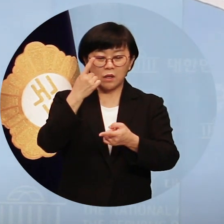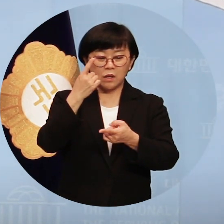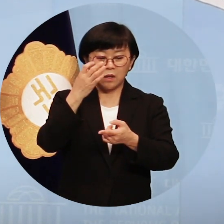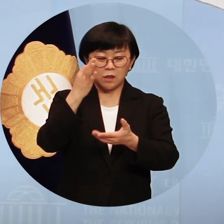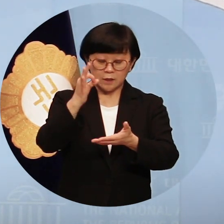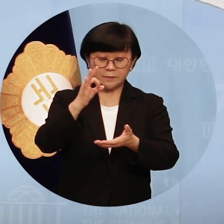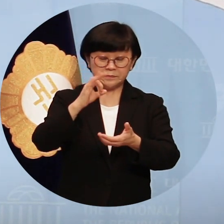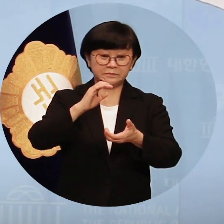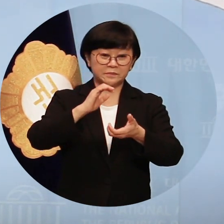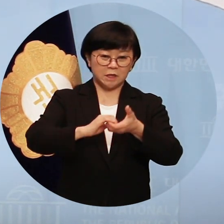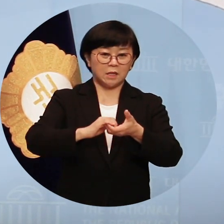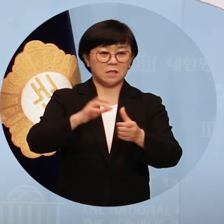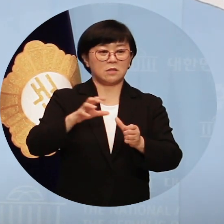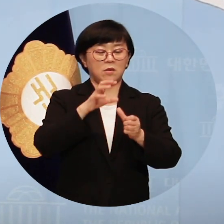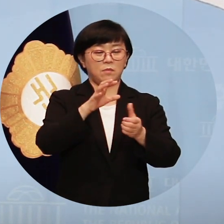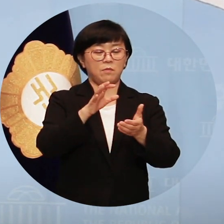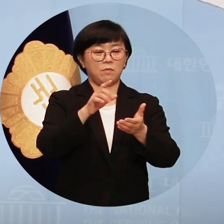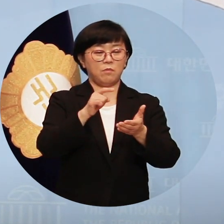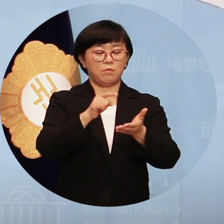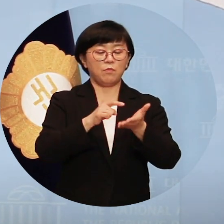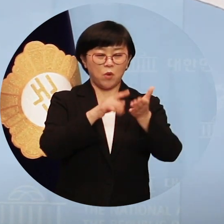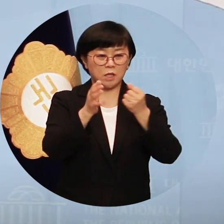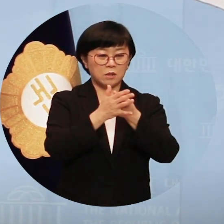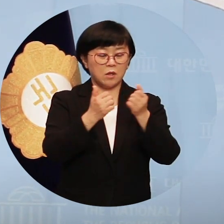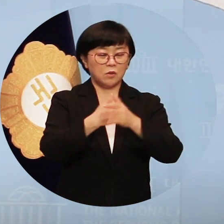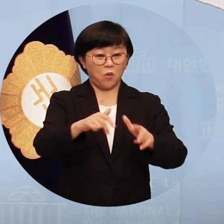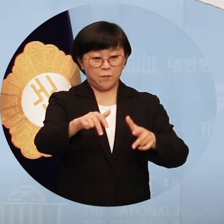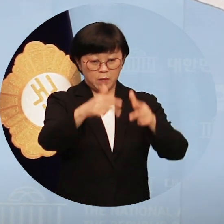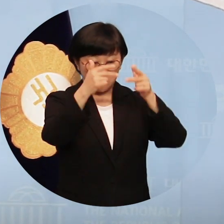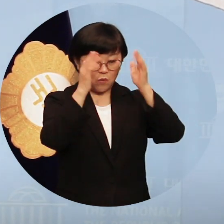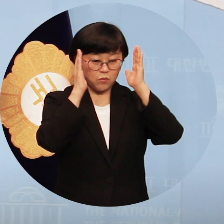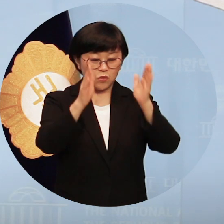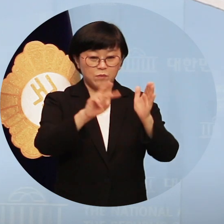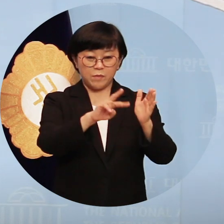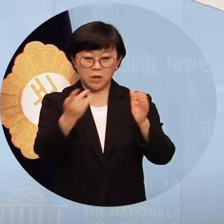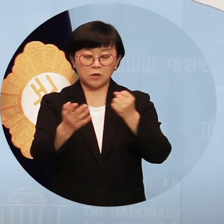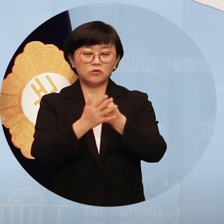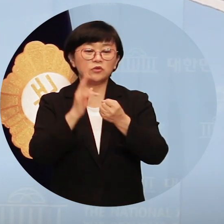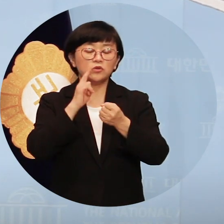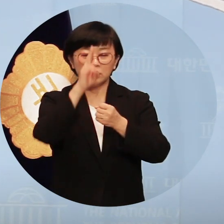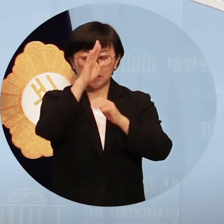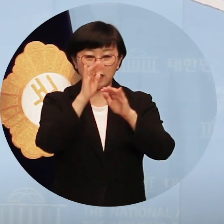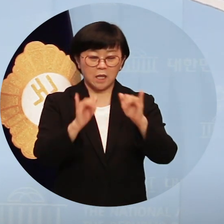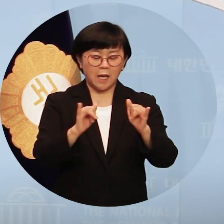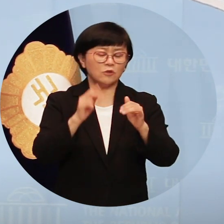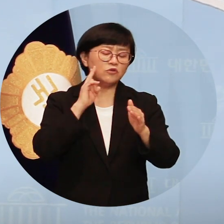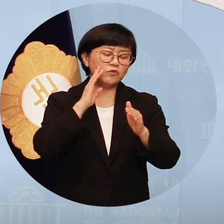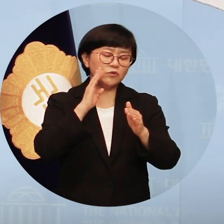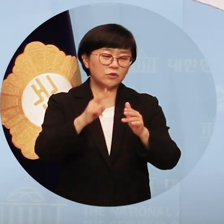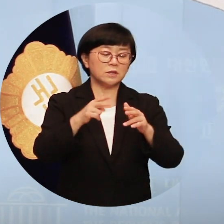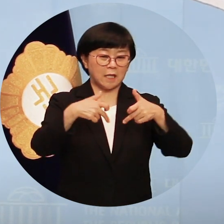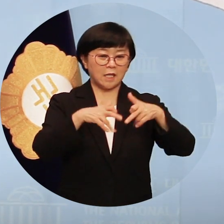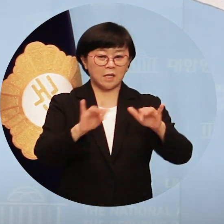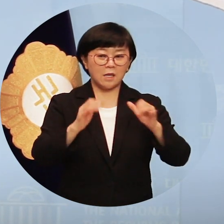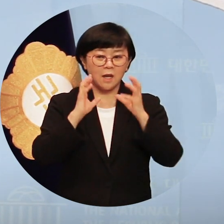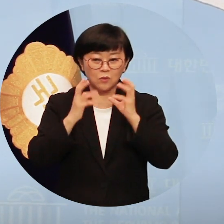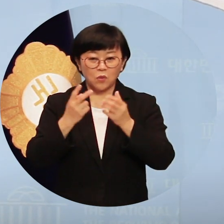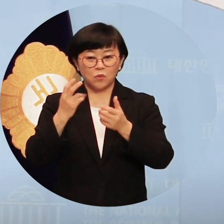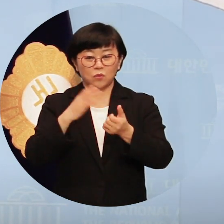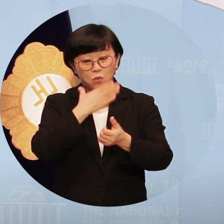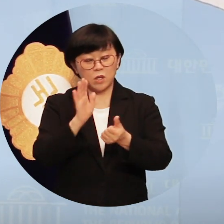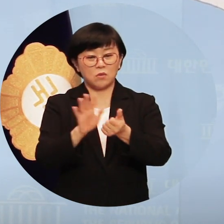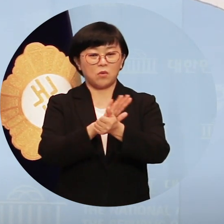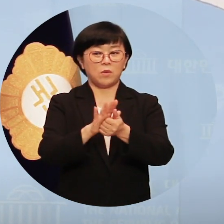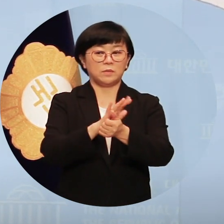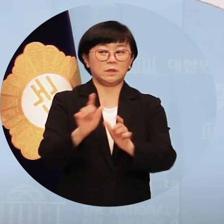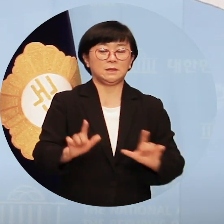수업변경, 중증장애인, 아동, 노인돌봄 등 일상생활에서 발생한 피해도 지원하도록